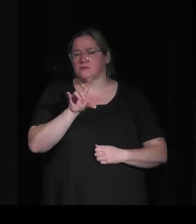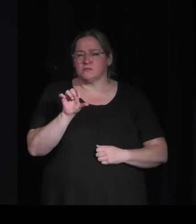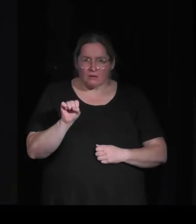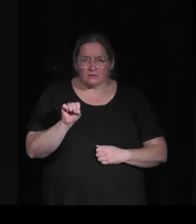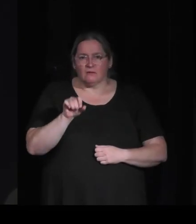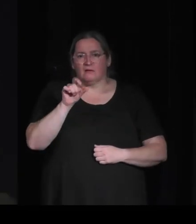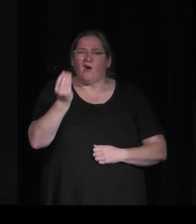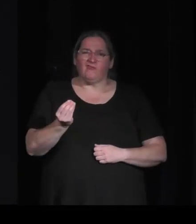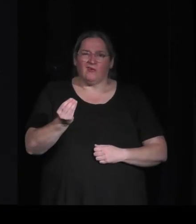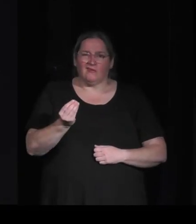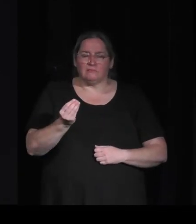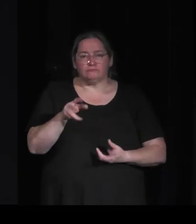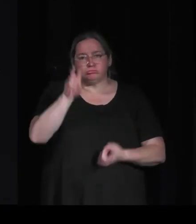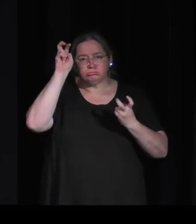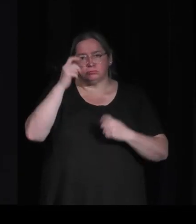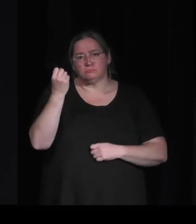de la reproduction de la nature